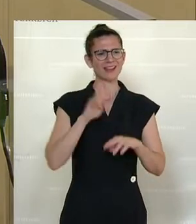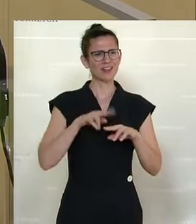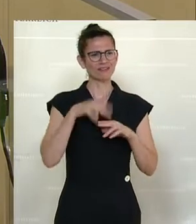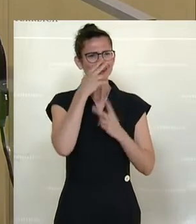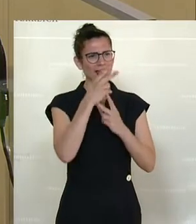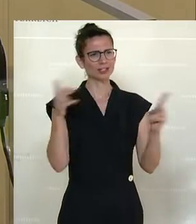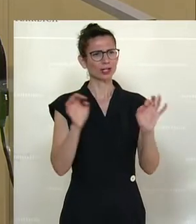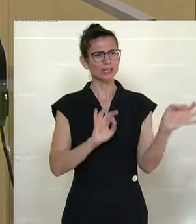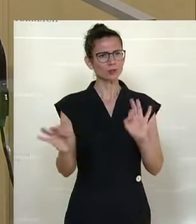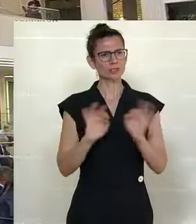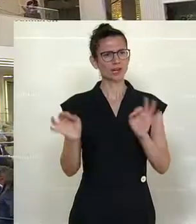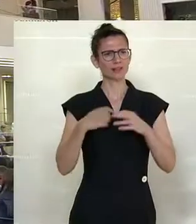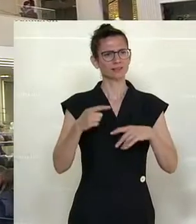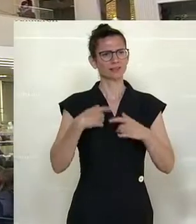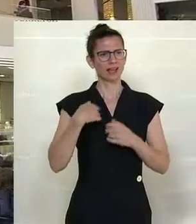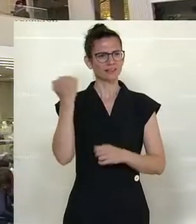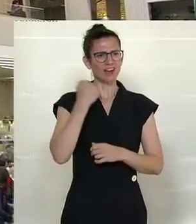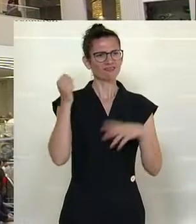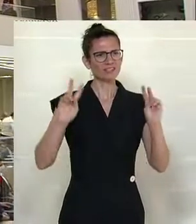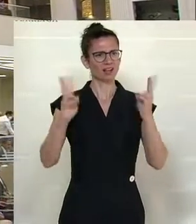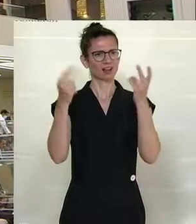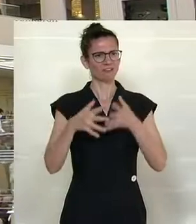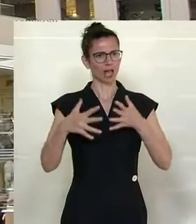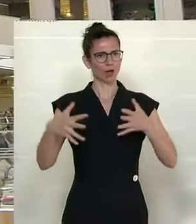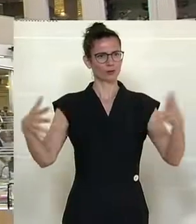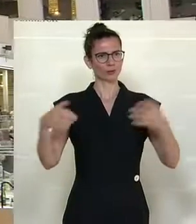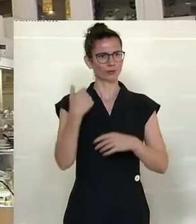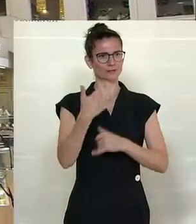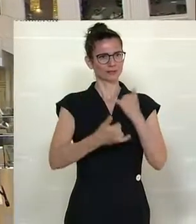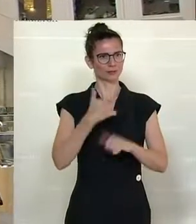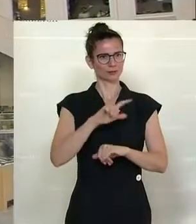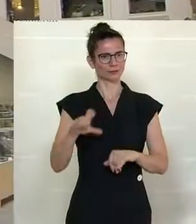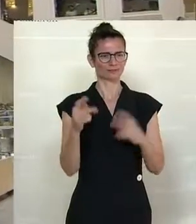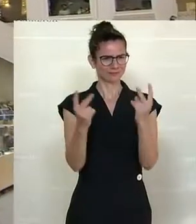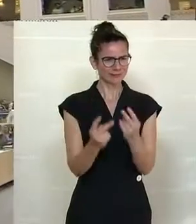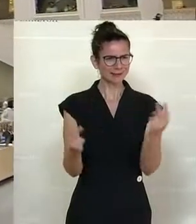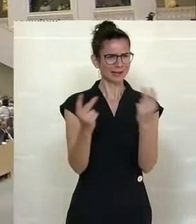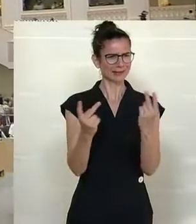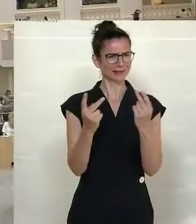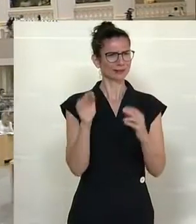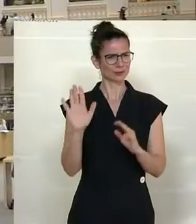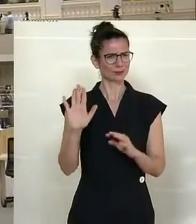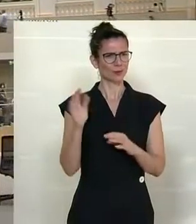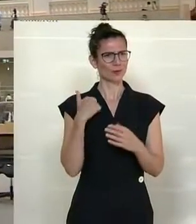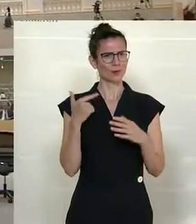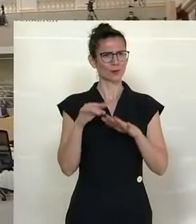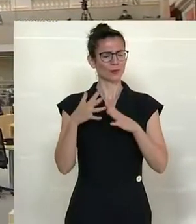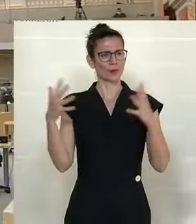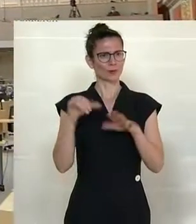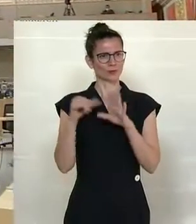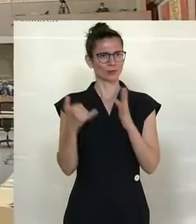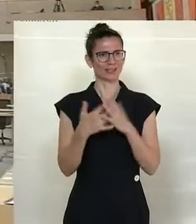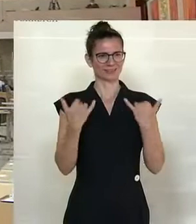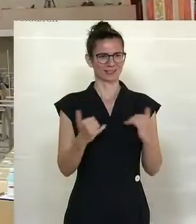Industrialisierung, der Ausbau der Wasserkraft im 20. Jahrhundert. Und genau ähnlich diesen Großprojekten schaffen wir jetzt die